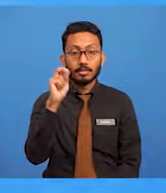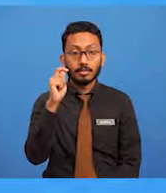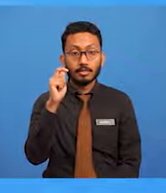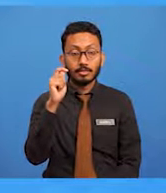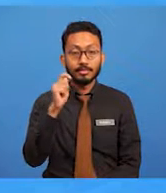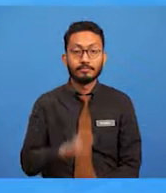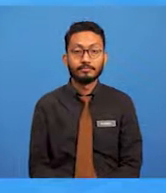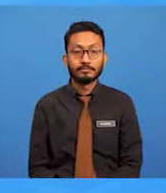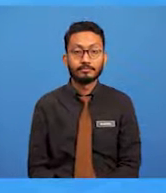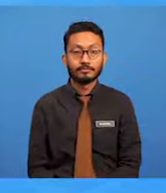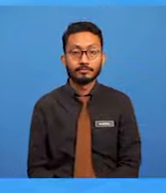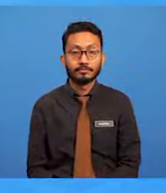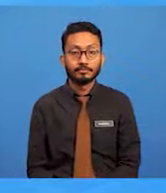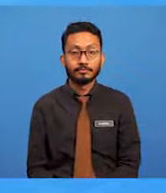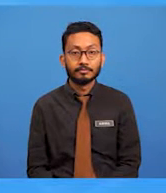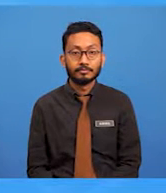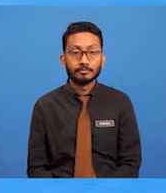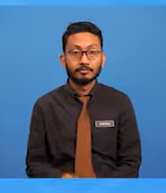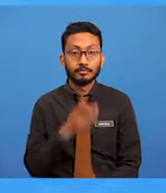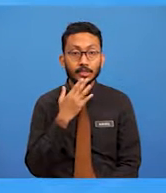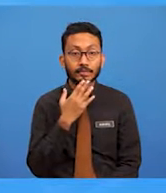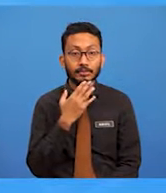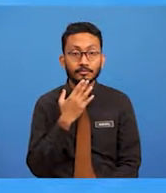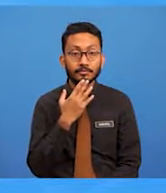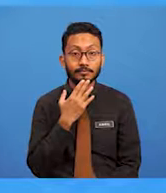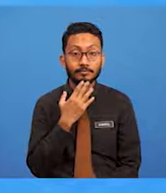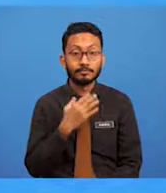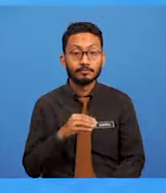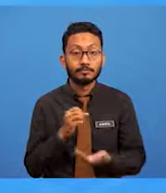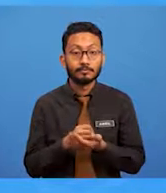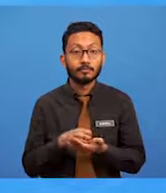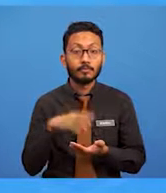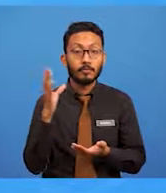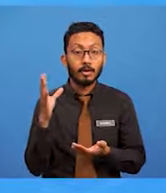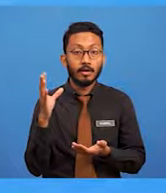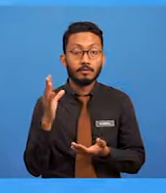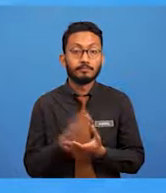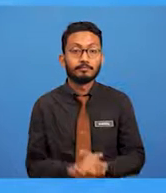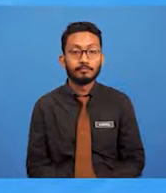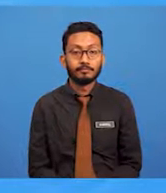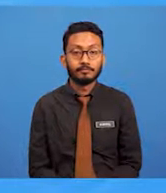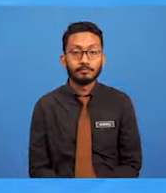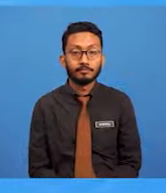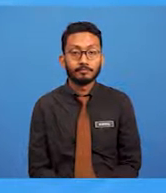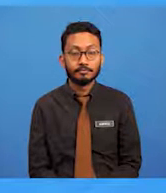Ia merupakan warna yang berunsurkan kemewahan dan kekayaan.